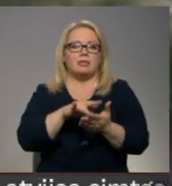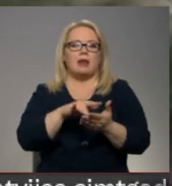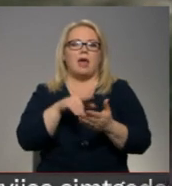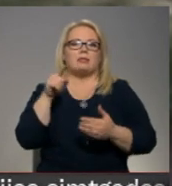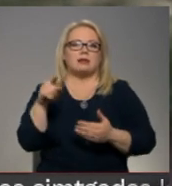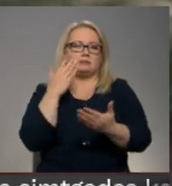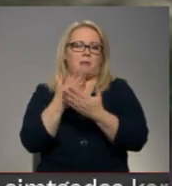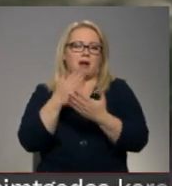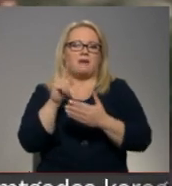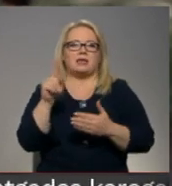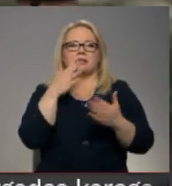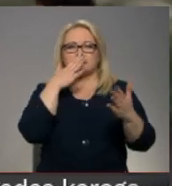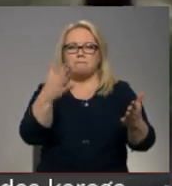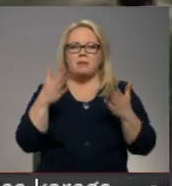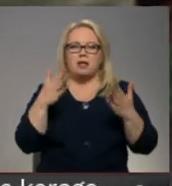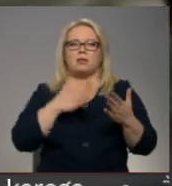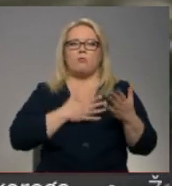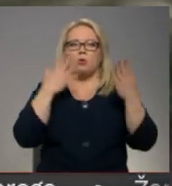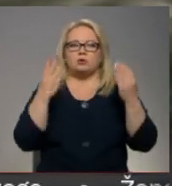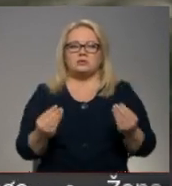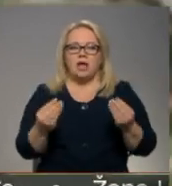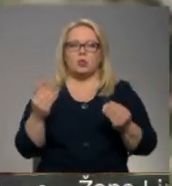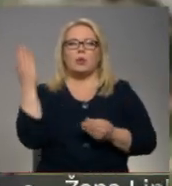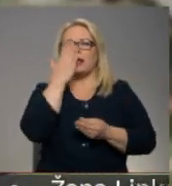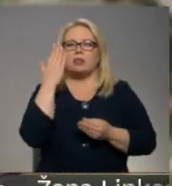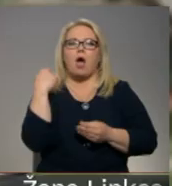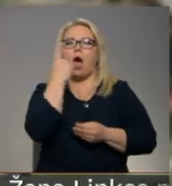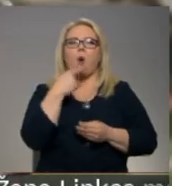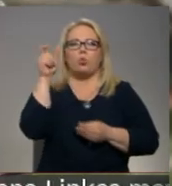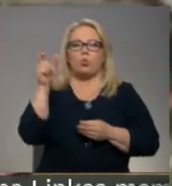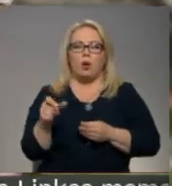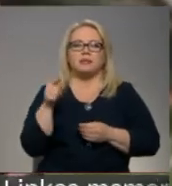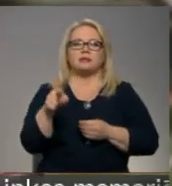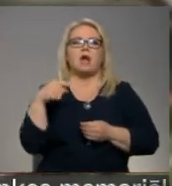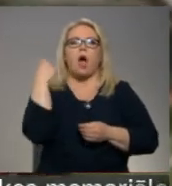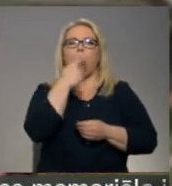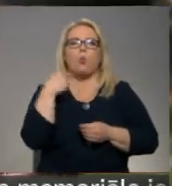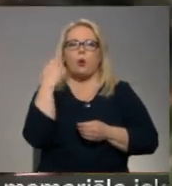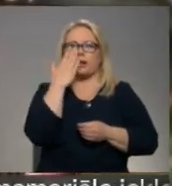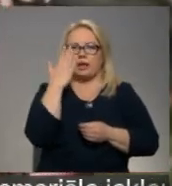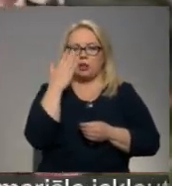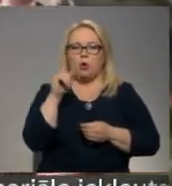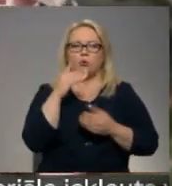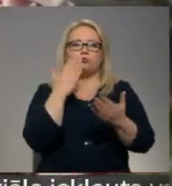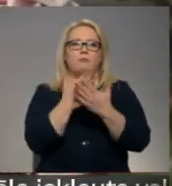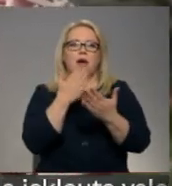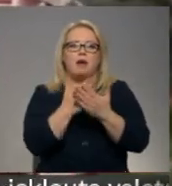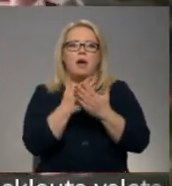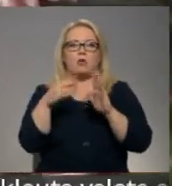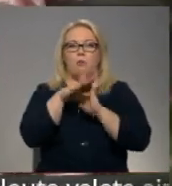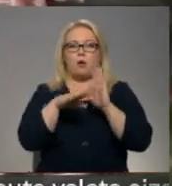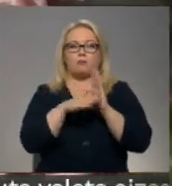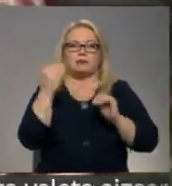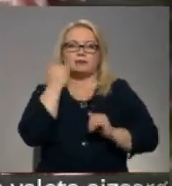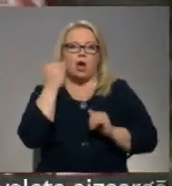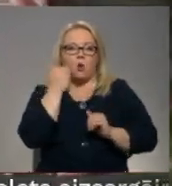laikmetīga kīno autora. Jā, tas ir autora kīno, kur šeit izrāda programma saucās